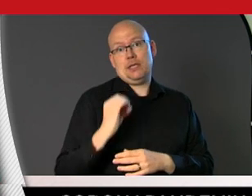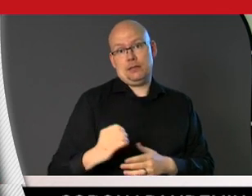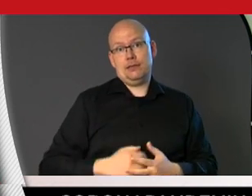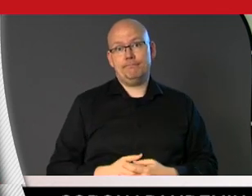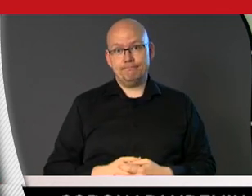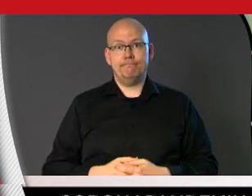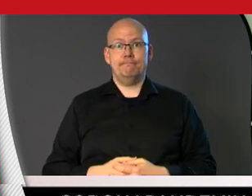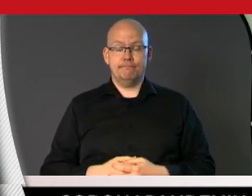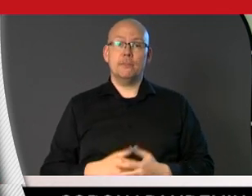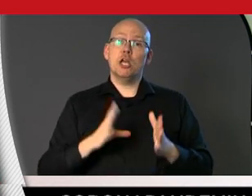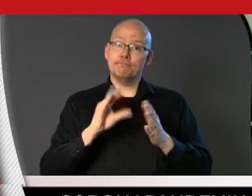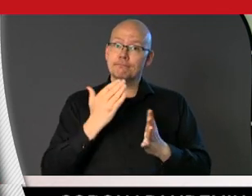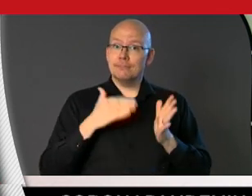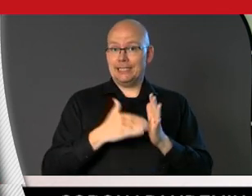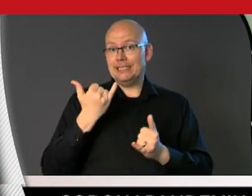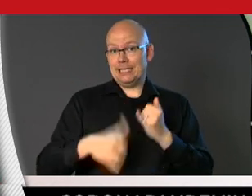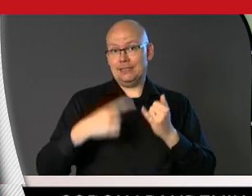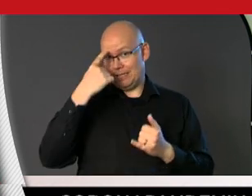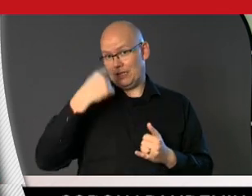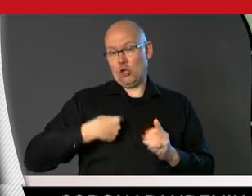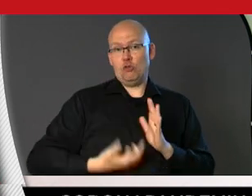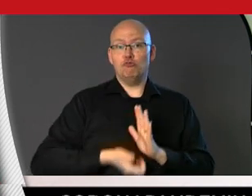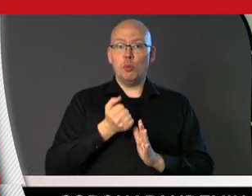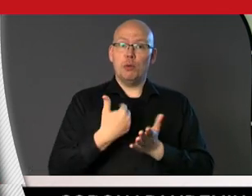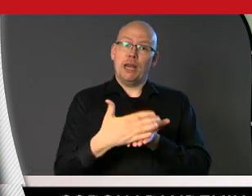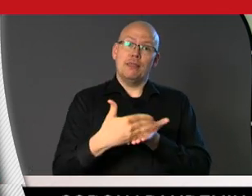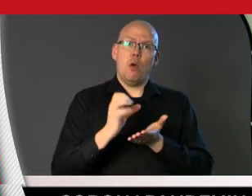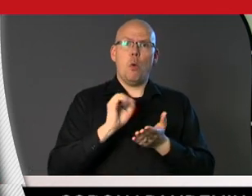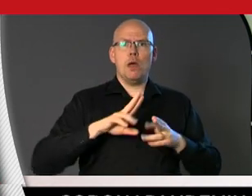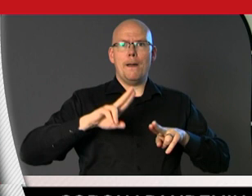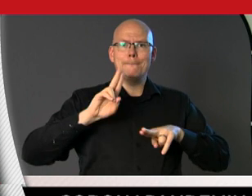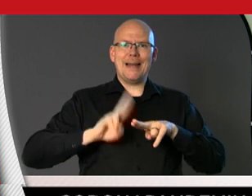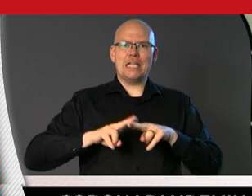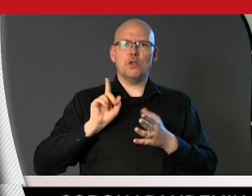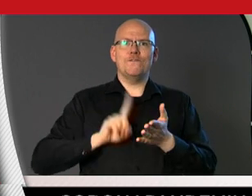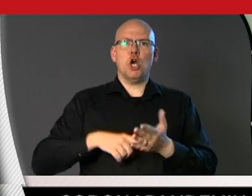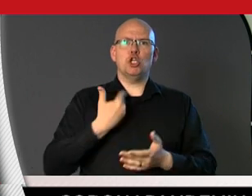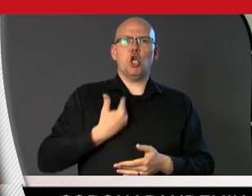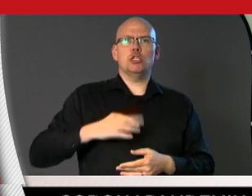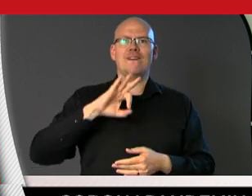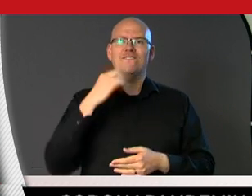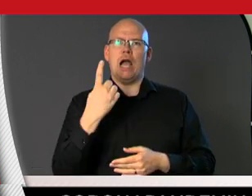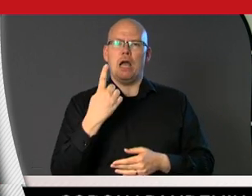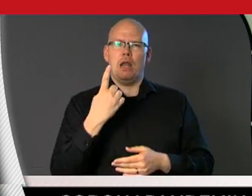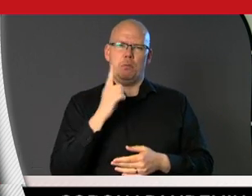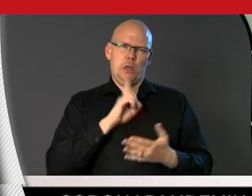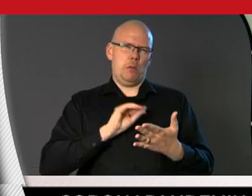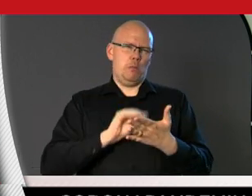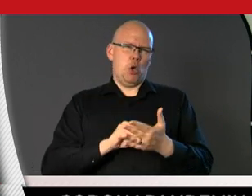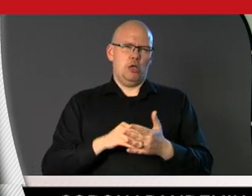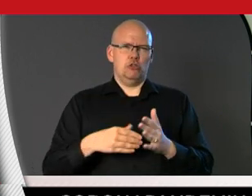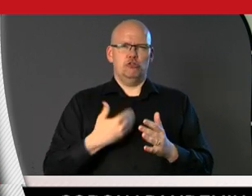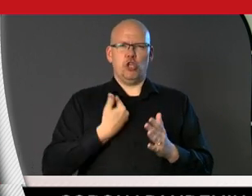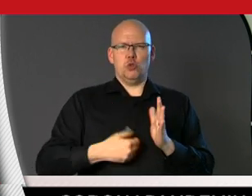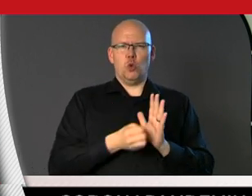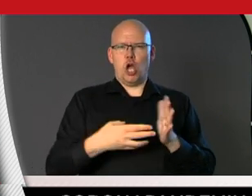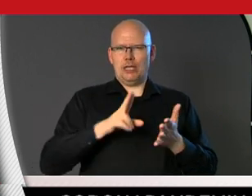Och avslutningsvis så tänkte jag prata om det som man kallar plats för dödsfall som anges på dödsorsaksintyget som